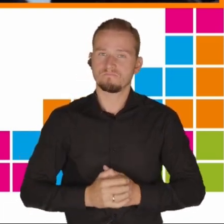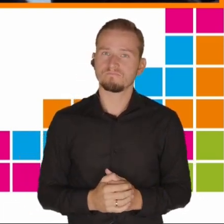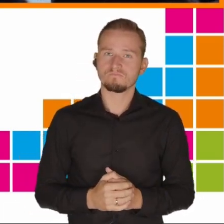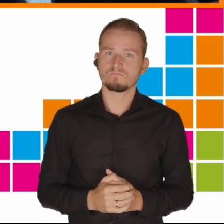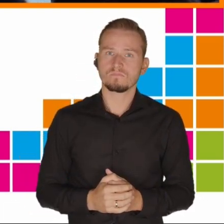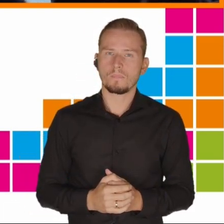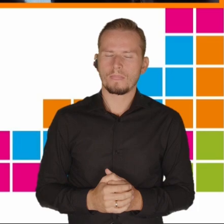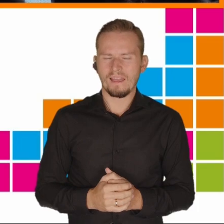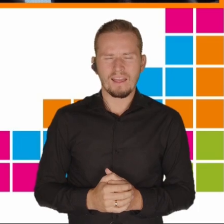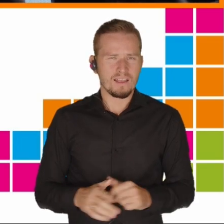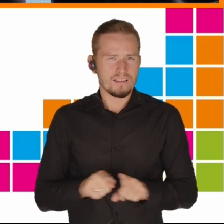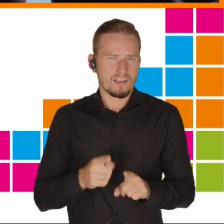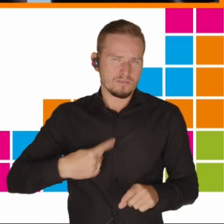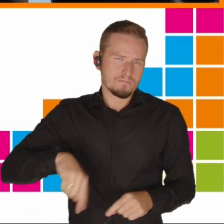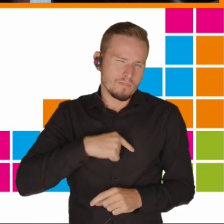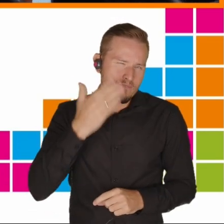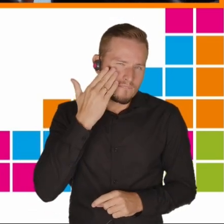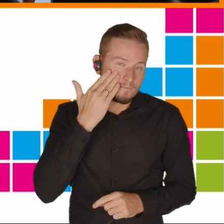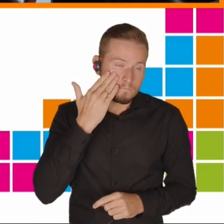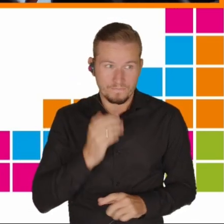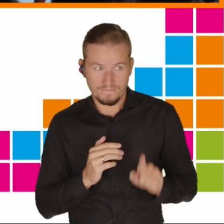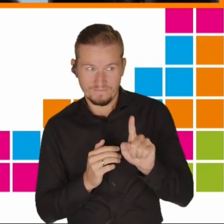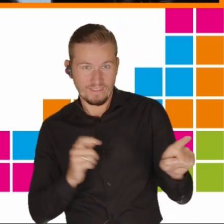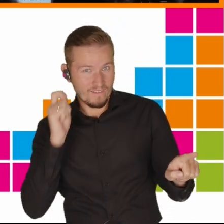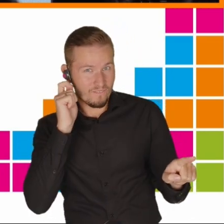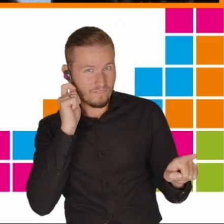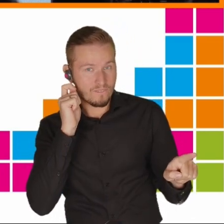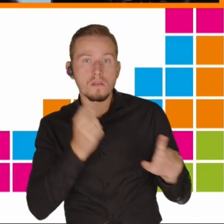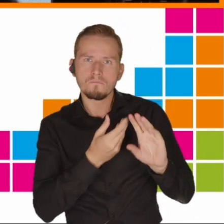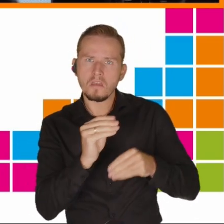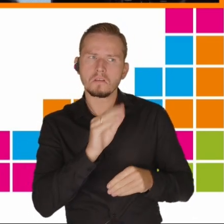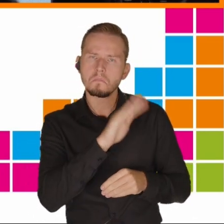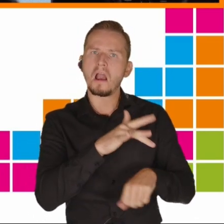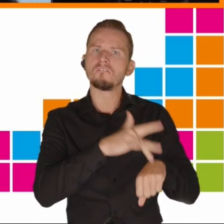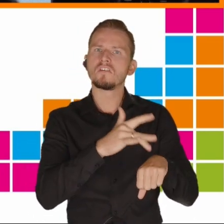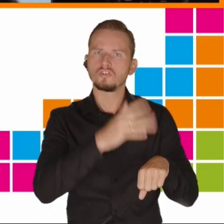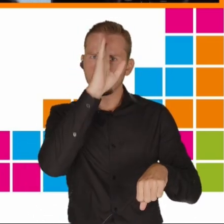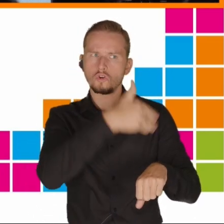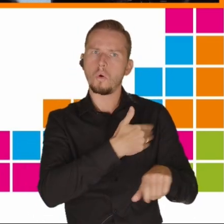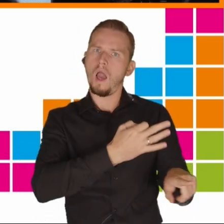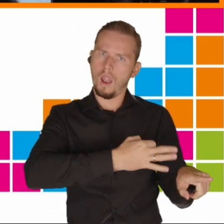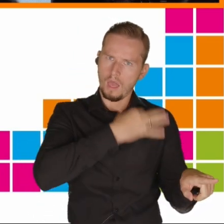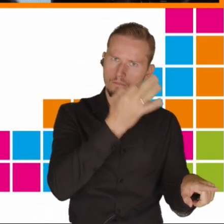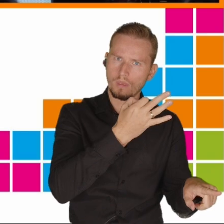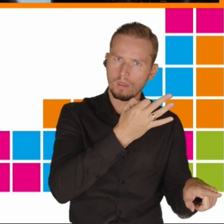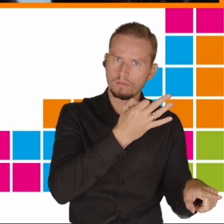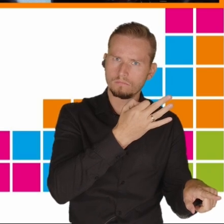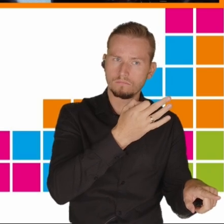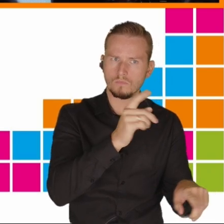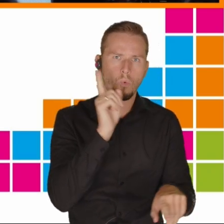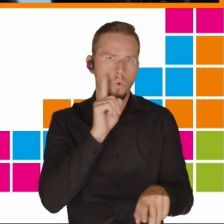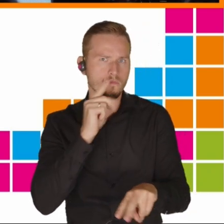Wiemy jednak także, że dziewczęta często osiągają lepsze wyniki w szkole niż chłopcy. Nie jest to